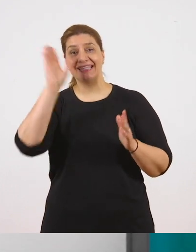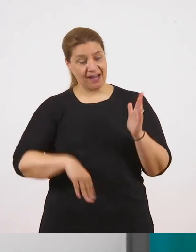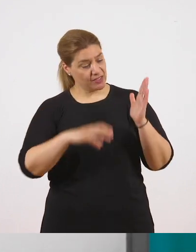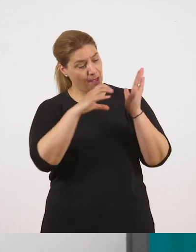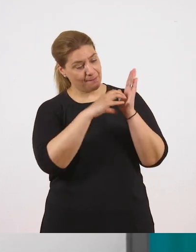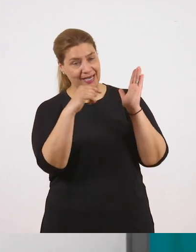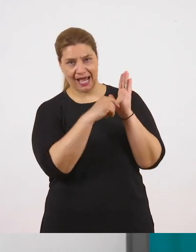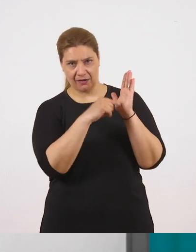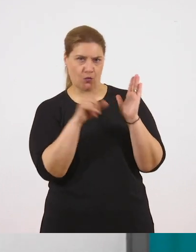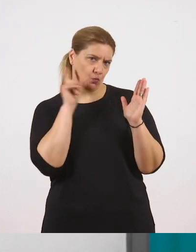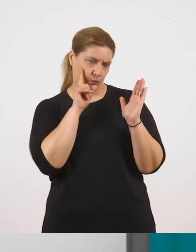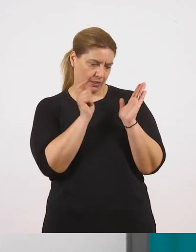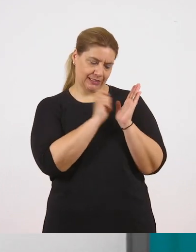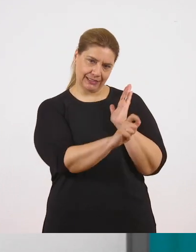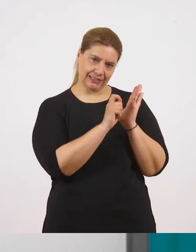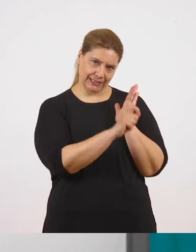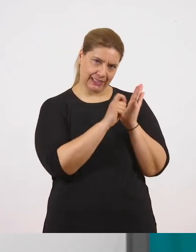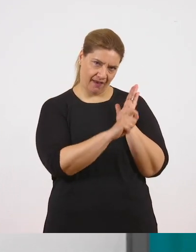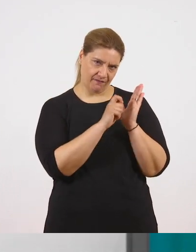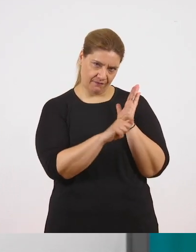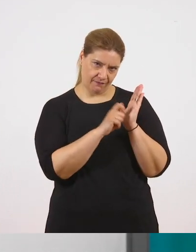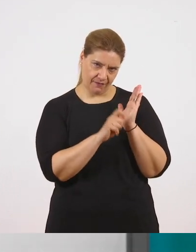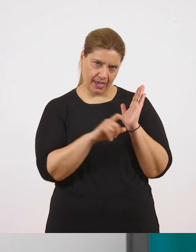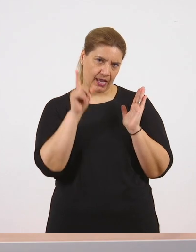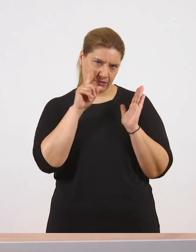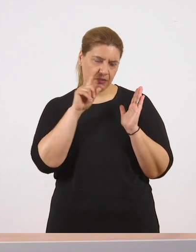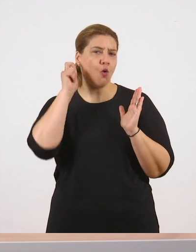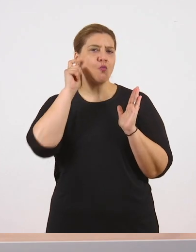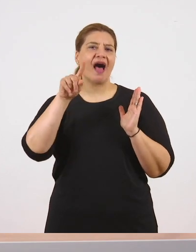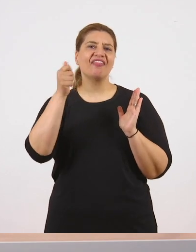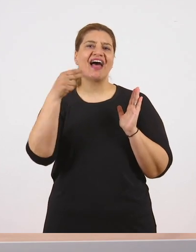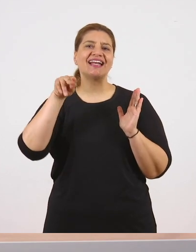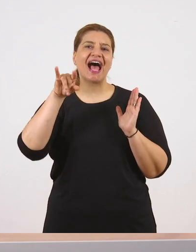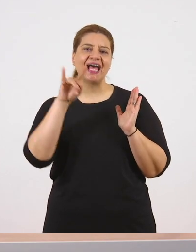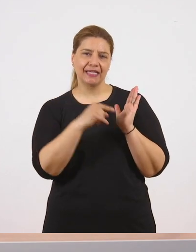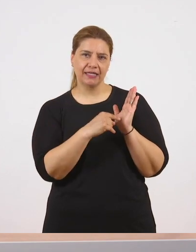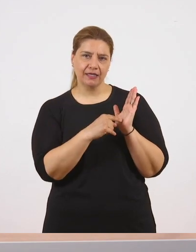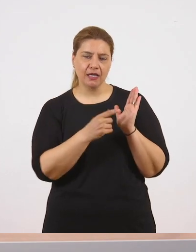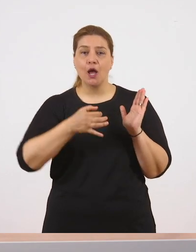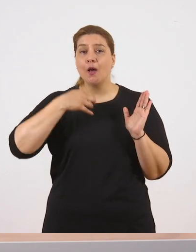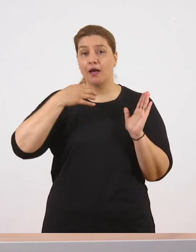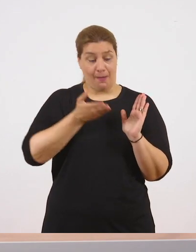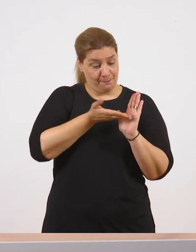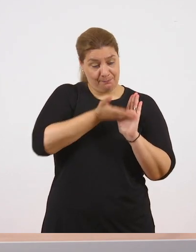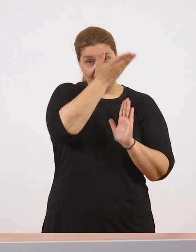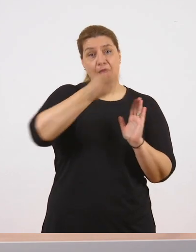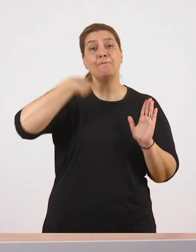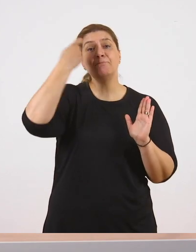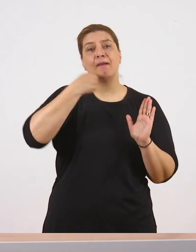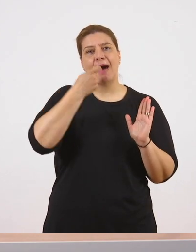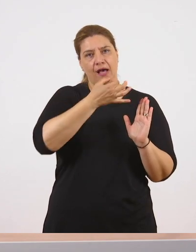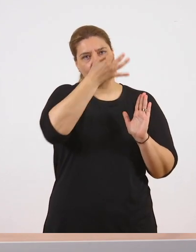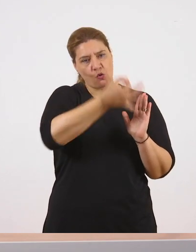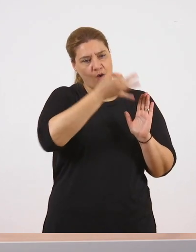ηρωίδα ή η συγγραφέας μέσω της ηρωίδας της, της δανάης, μας μιλάει για τον εαυτό της σε σχέση με τη